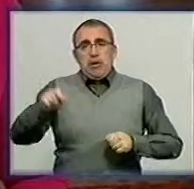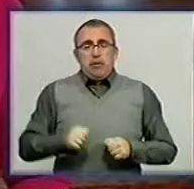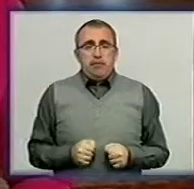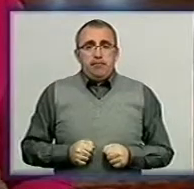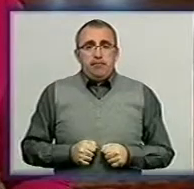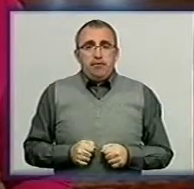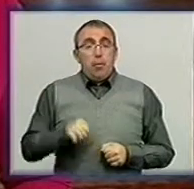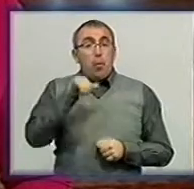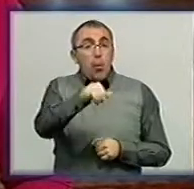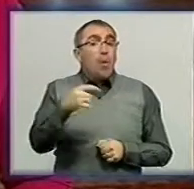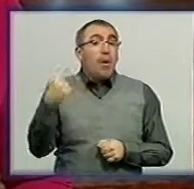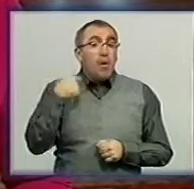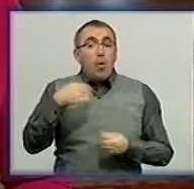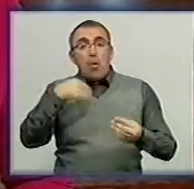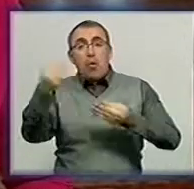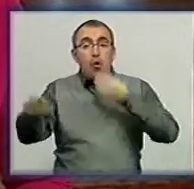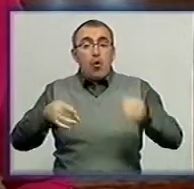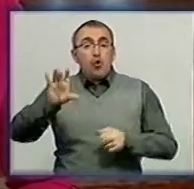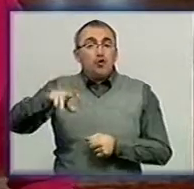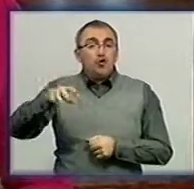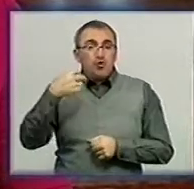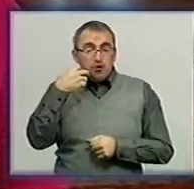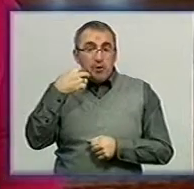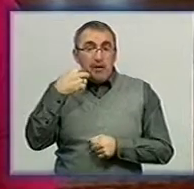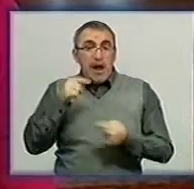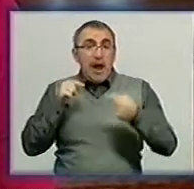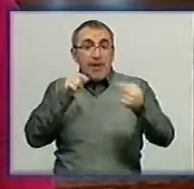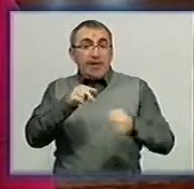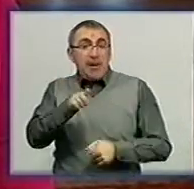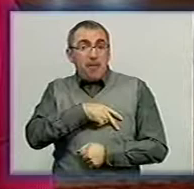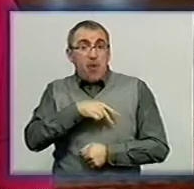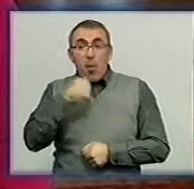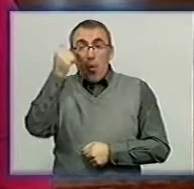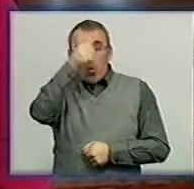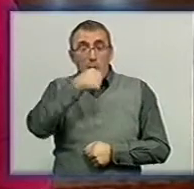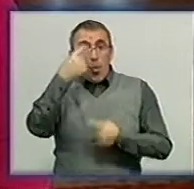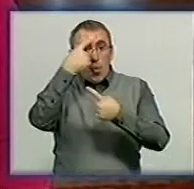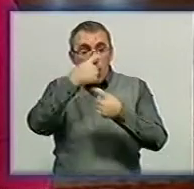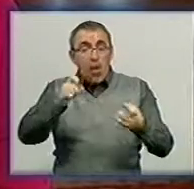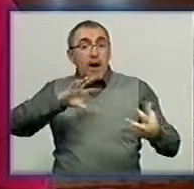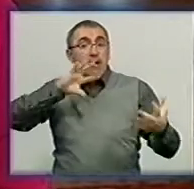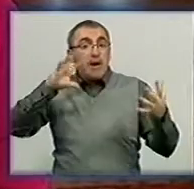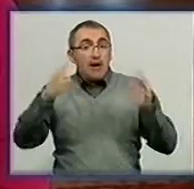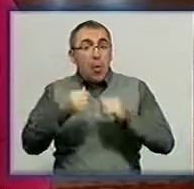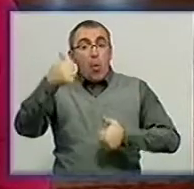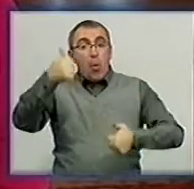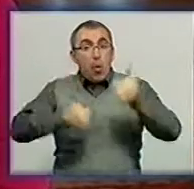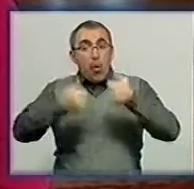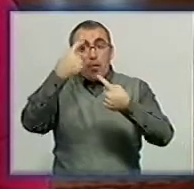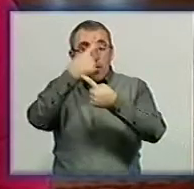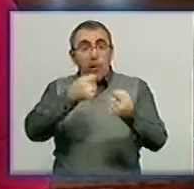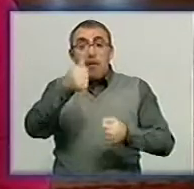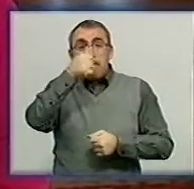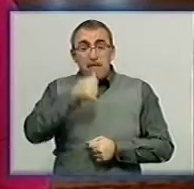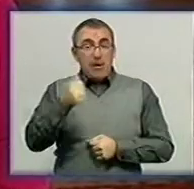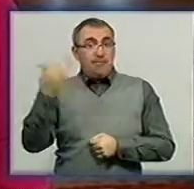У Кіровограді роздавали шини. Ініціатори антипремії «Шина року» оголосили результати. Нагадаю, конкурс оголосили місяць